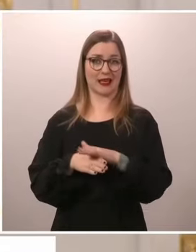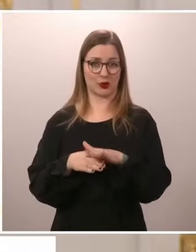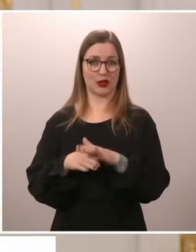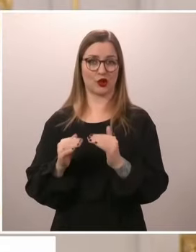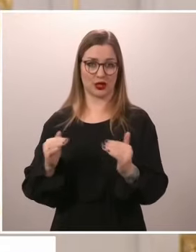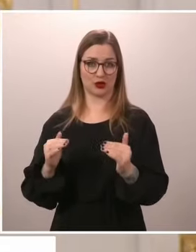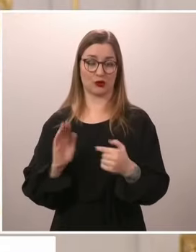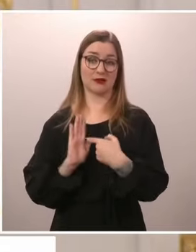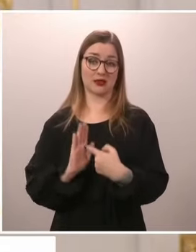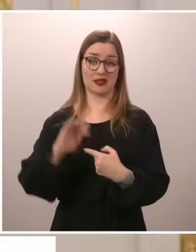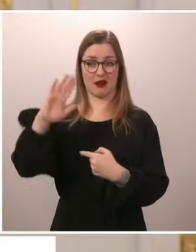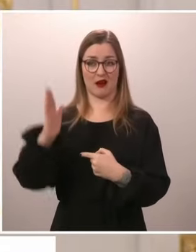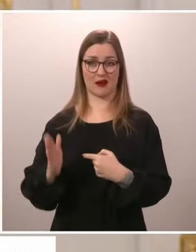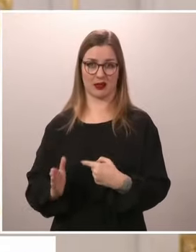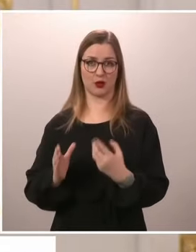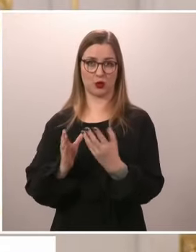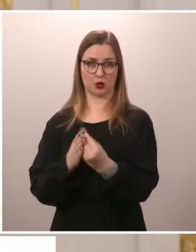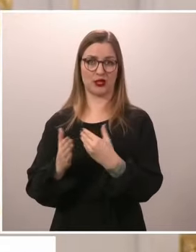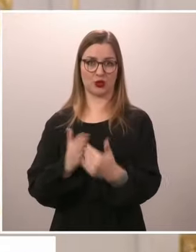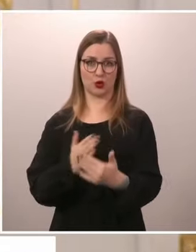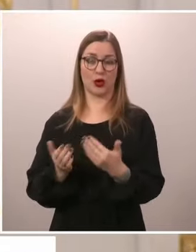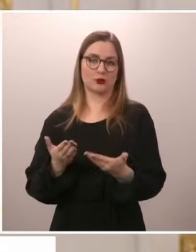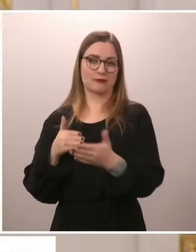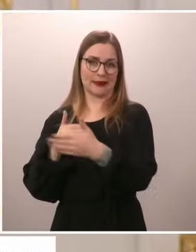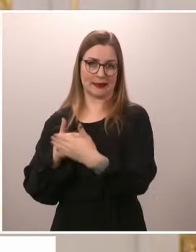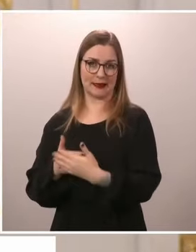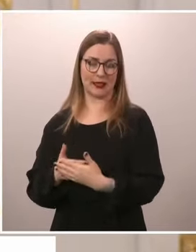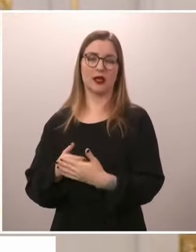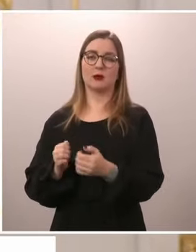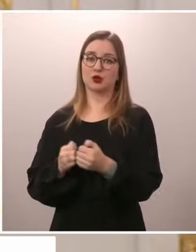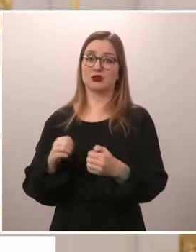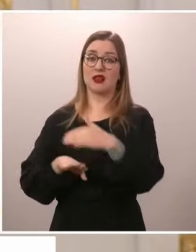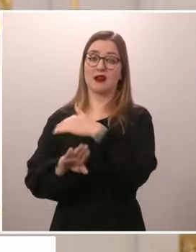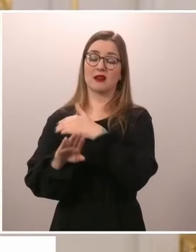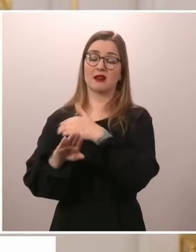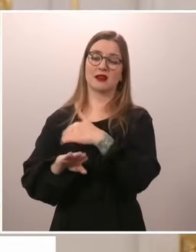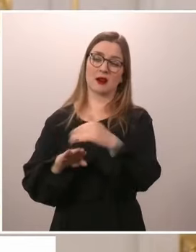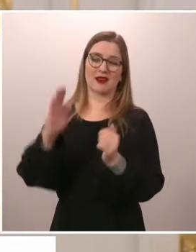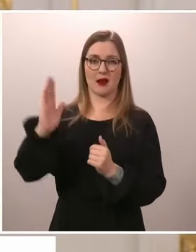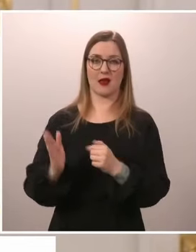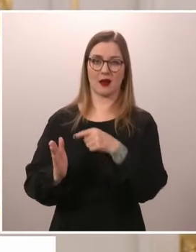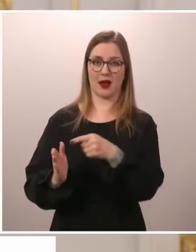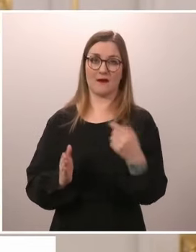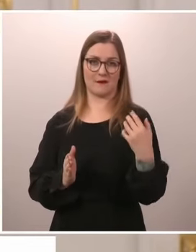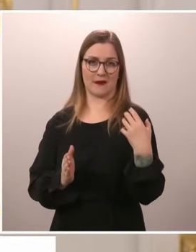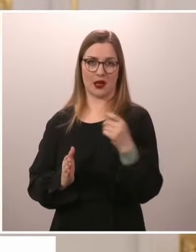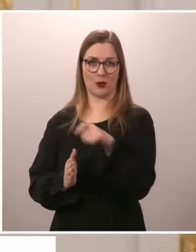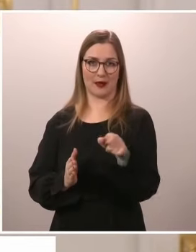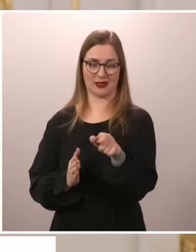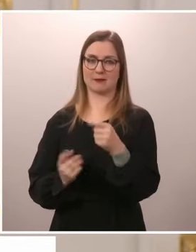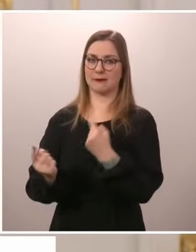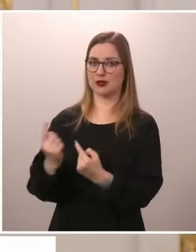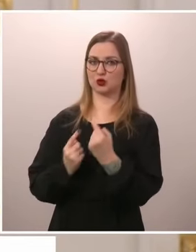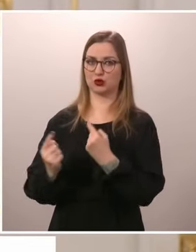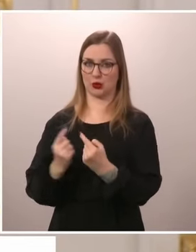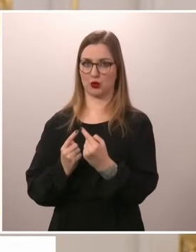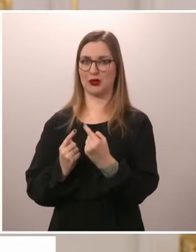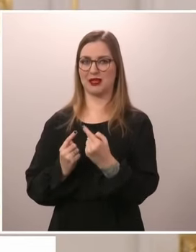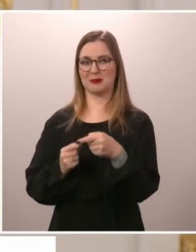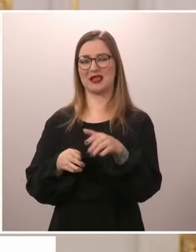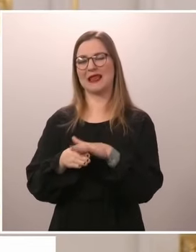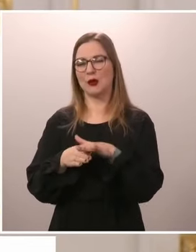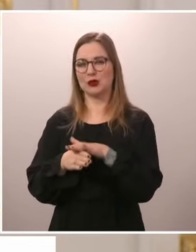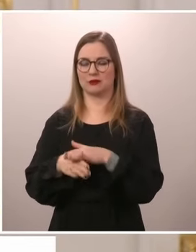rajayhteistyö. Vaikka rajat on tällä hetkellä kiinni, niin meidän rajapiranomaiset käyvät keskustelua ja dialogia. on sitä käytännönläheistä